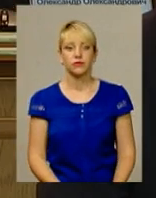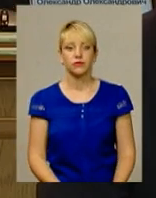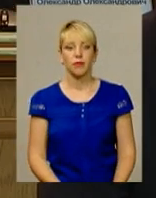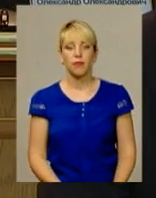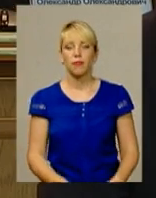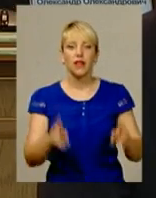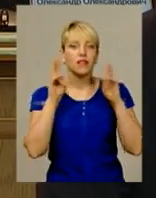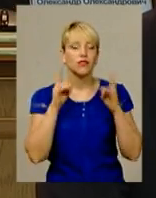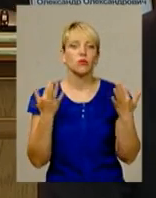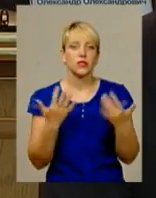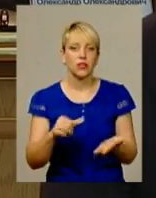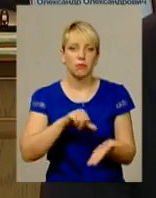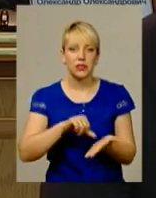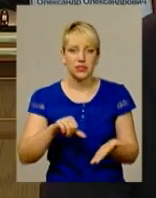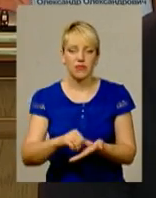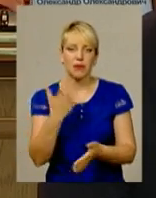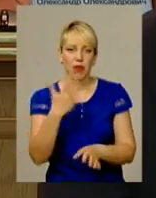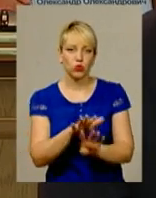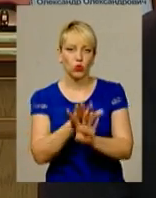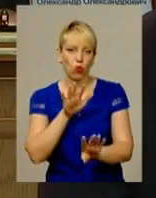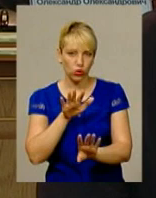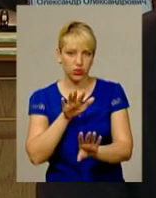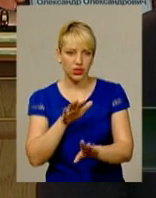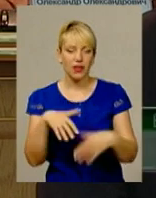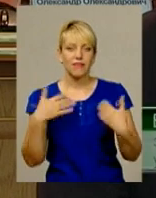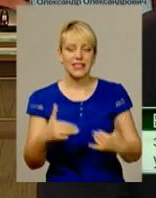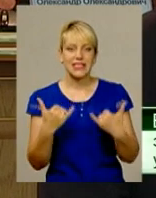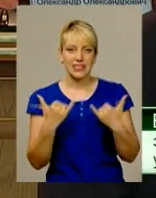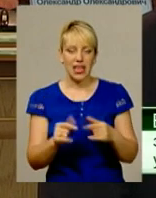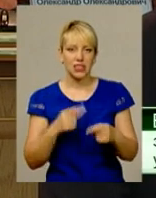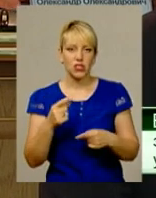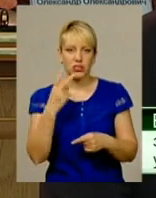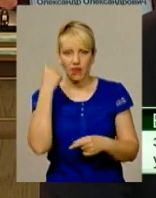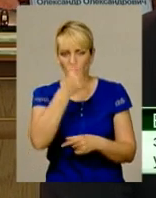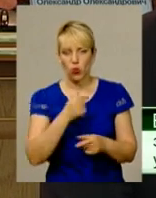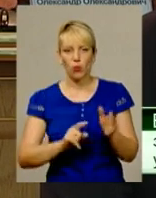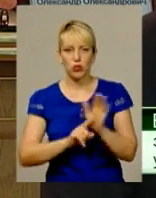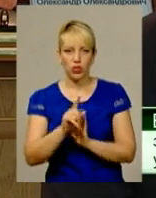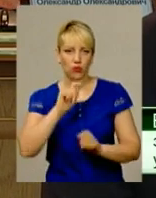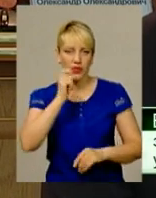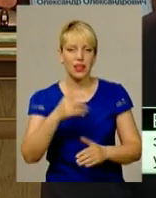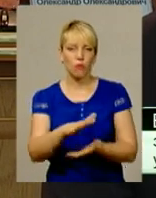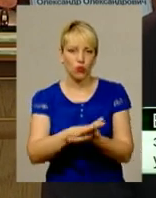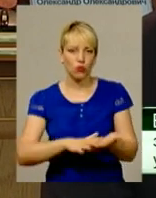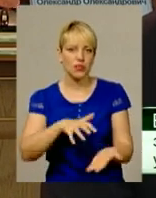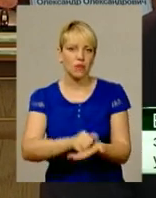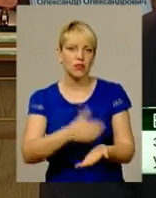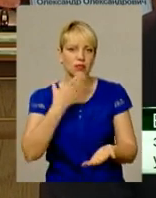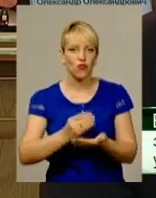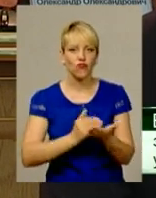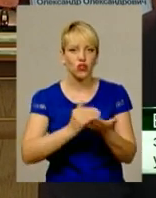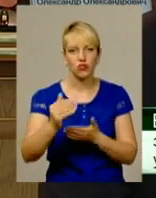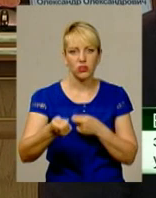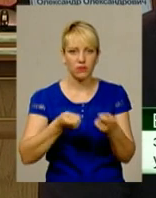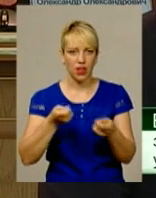Невідомо ще скільки представників п'ятої колони вже навіть зараз, через два роки з початку війни, продовжують займати свої високі владні